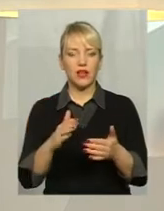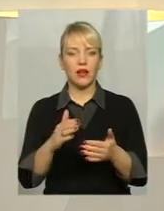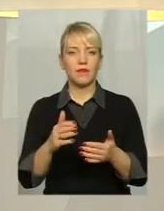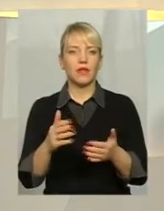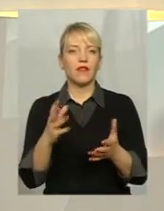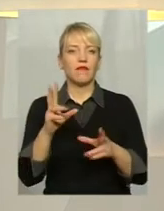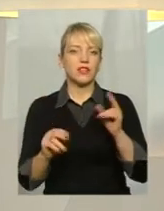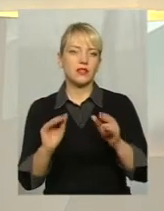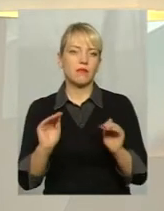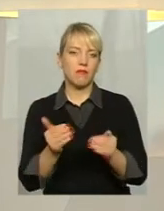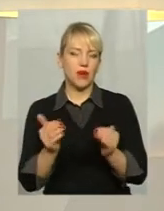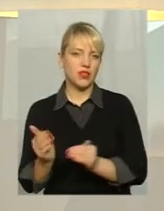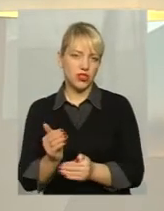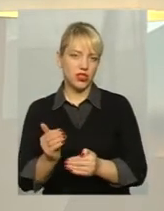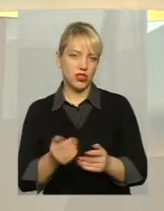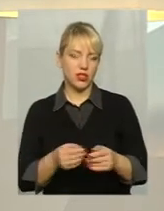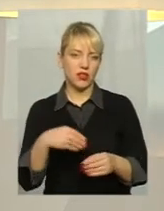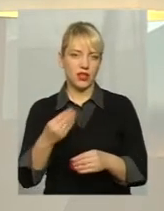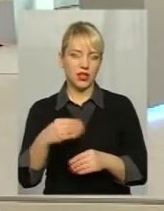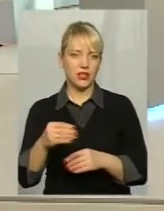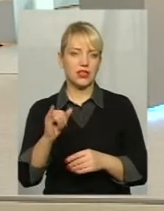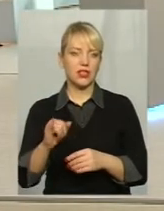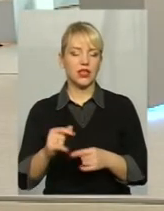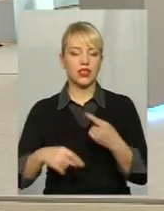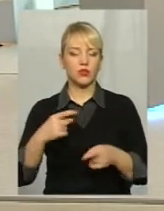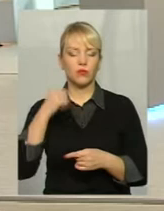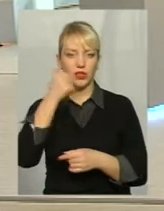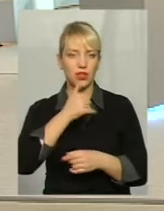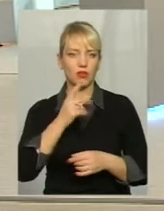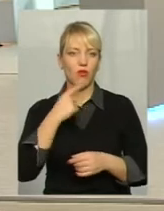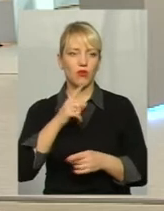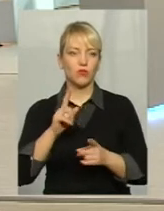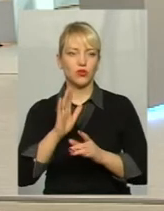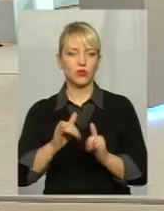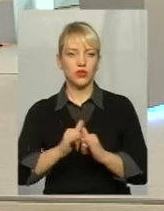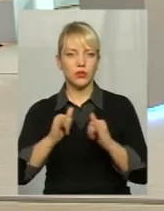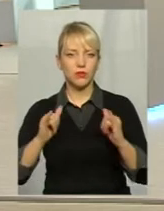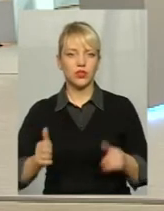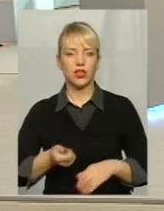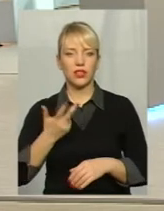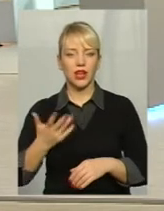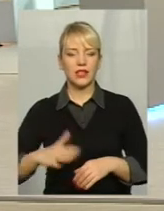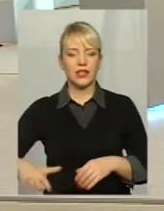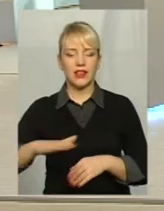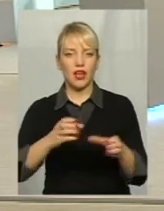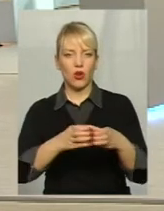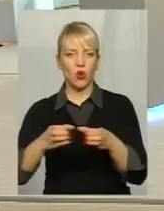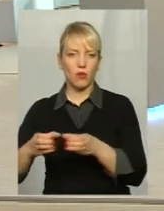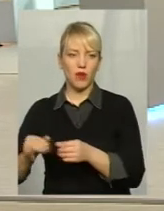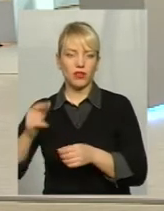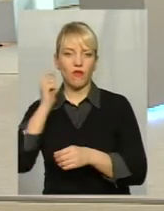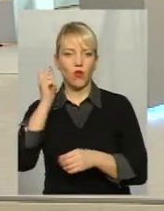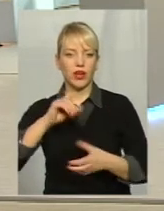На наступний рік ми говоримо знову про збільшення кількості тергромад в Україні загалом І на